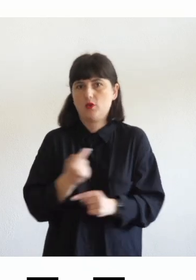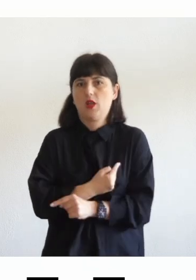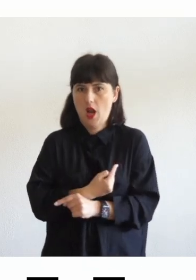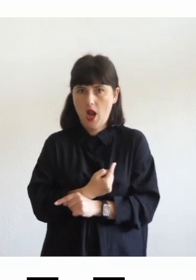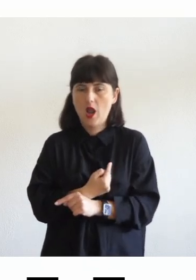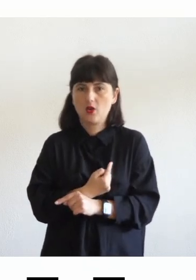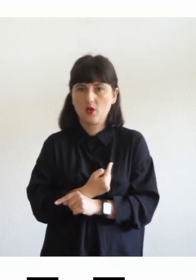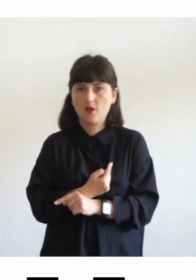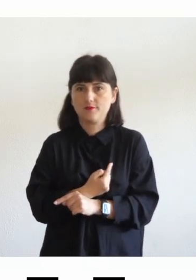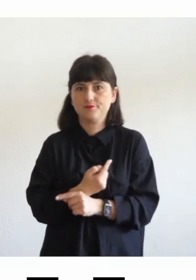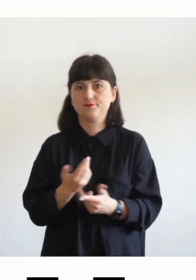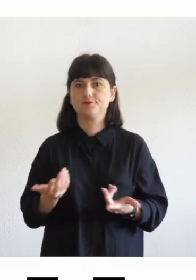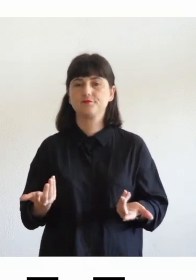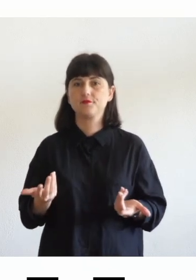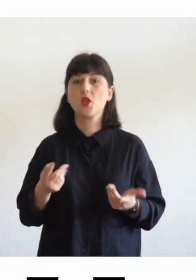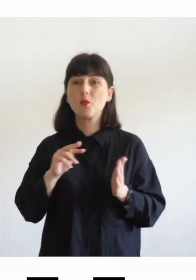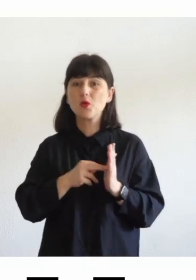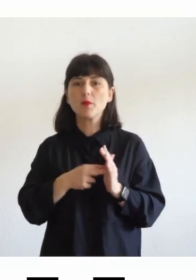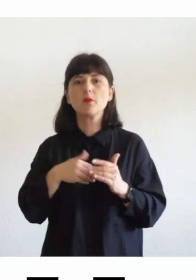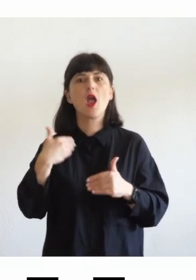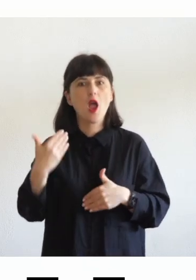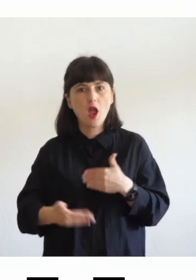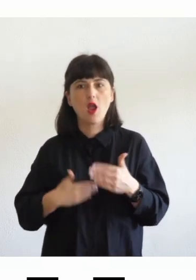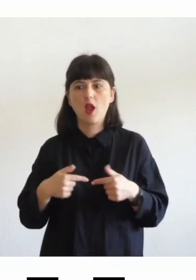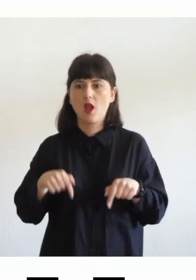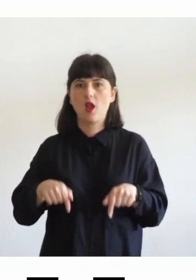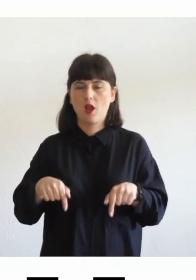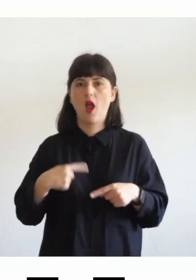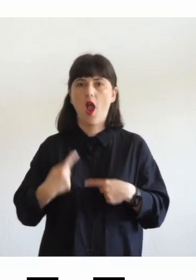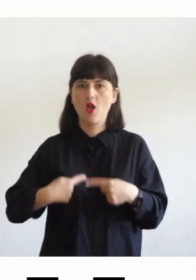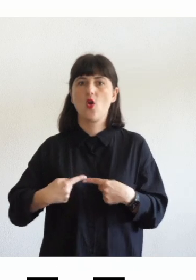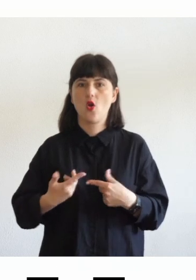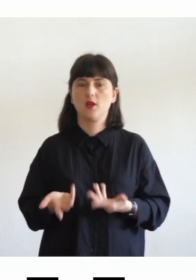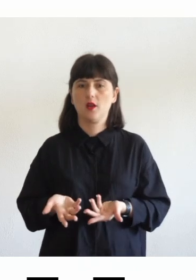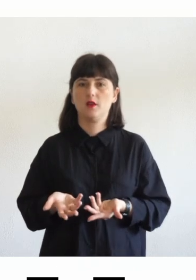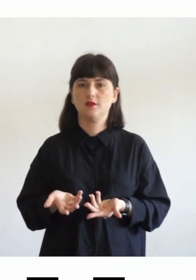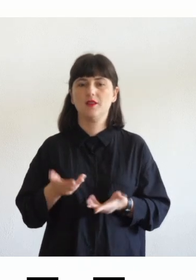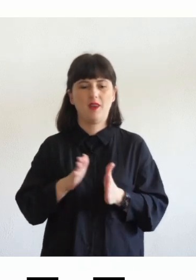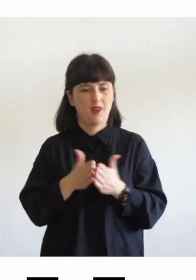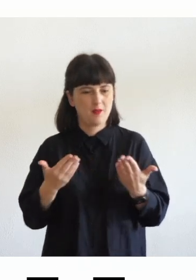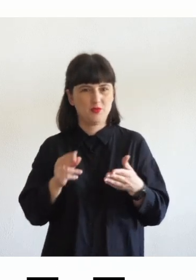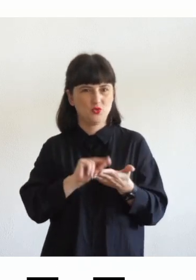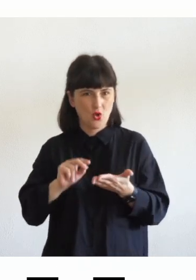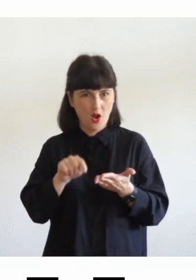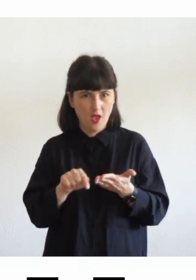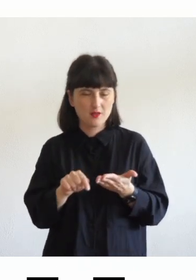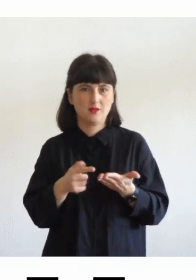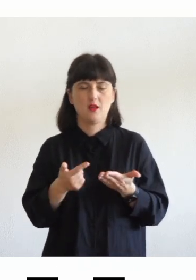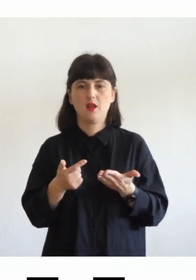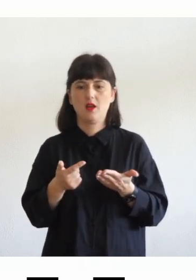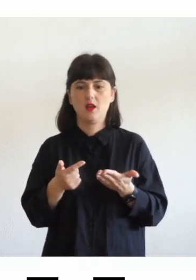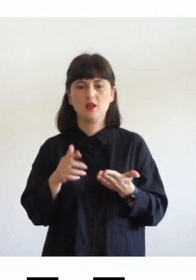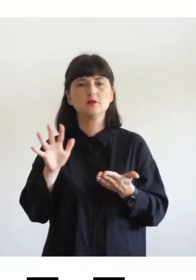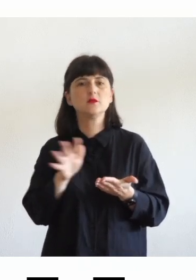è un problema ancora molto presente quindi i libri scolastici più che un'opportunità